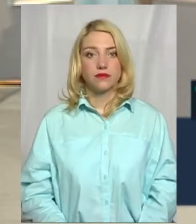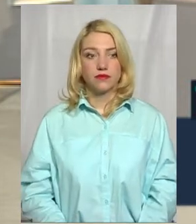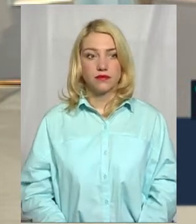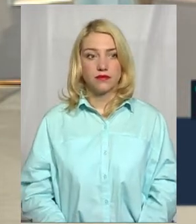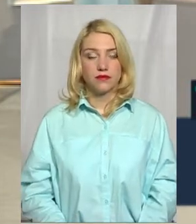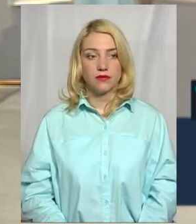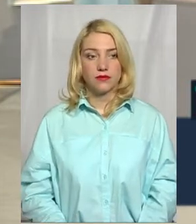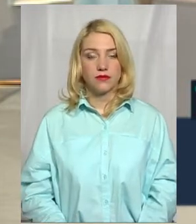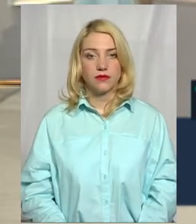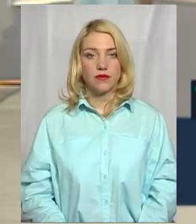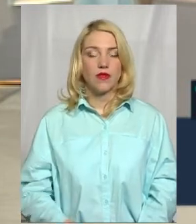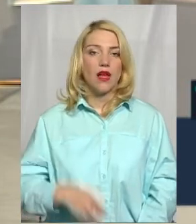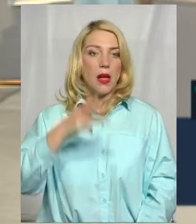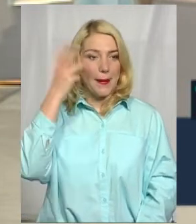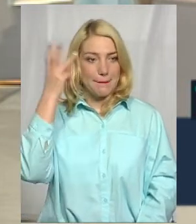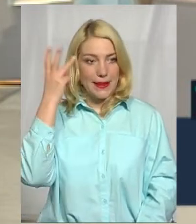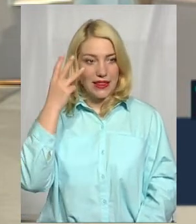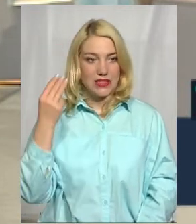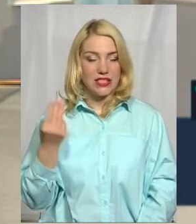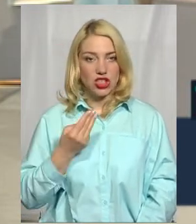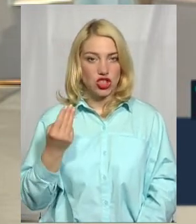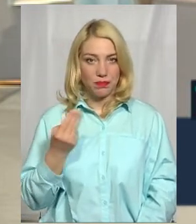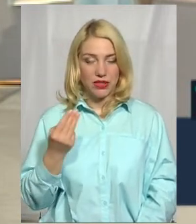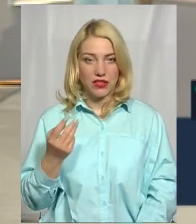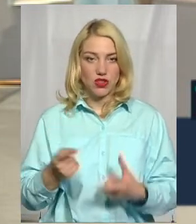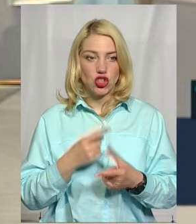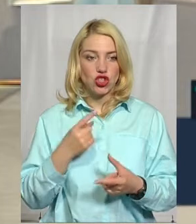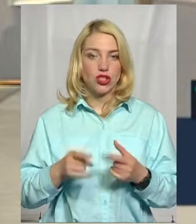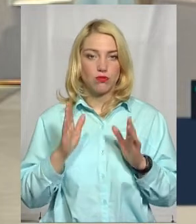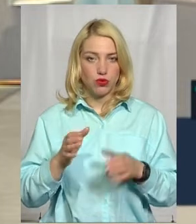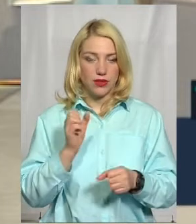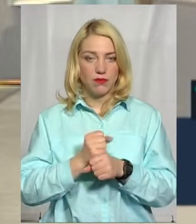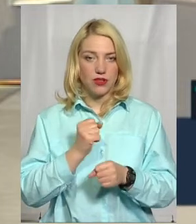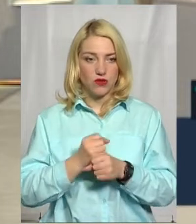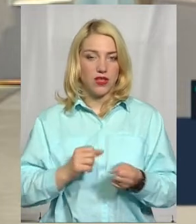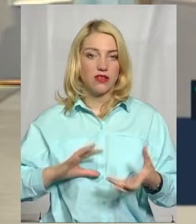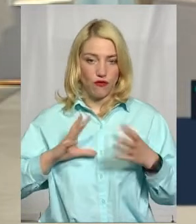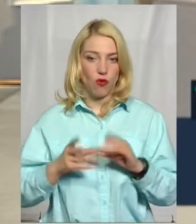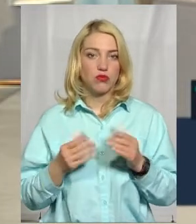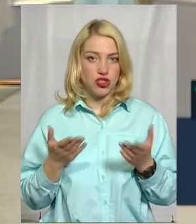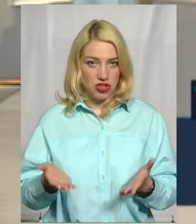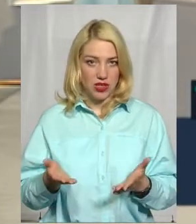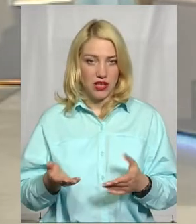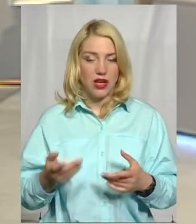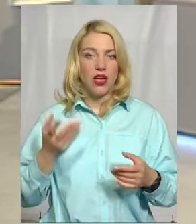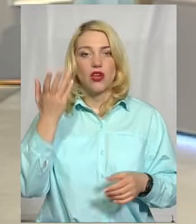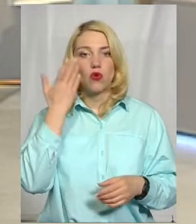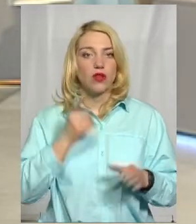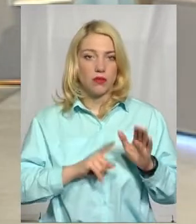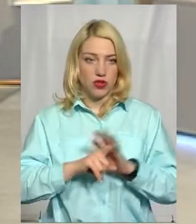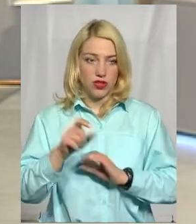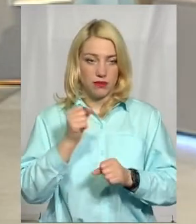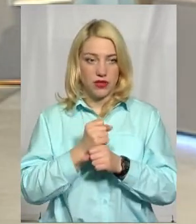Дізель, Хмельницький, Шепетівка. Чи буде він ходити вовше? З якого коли він має вже ходити?